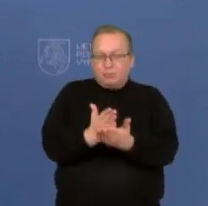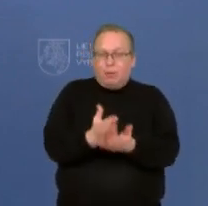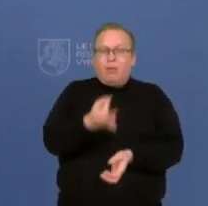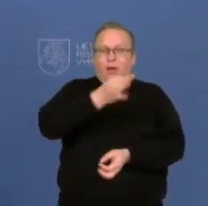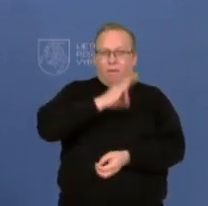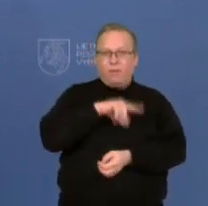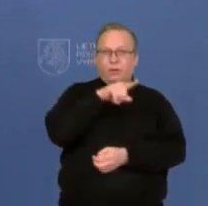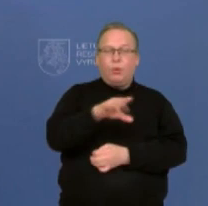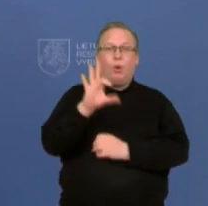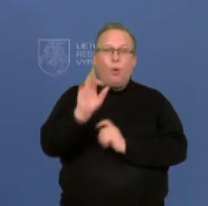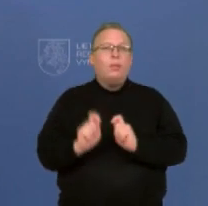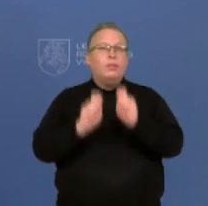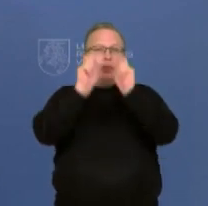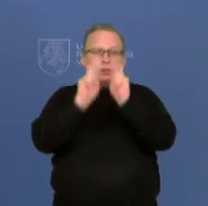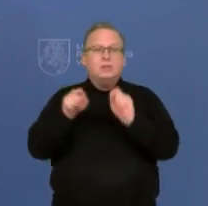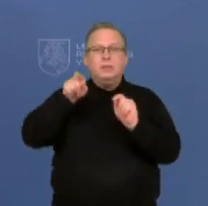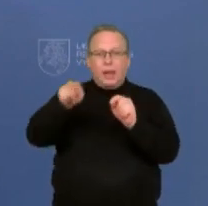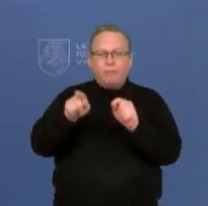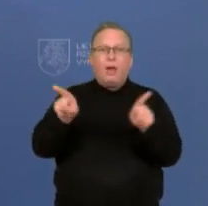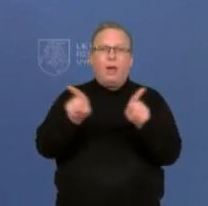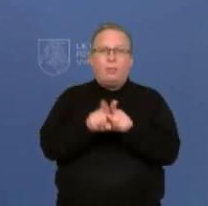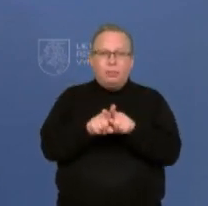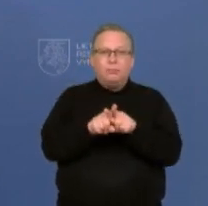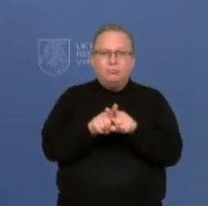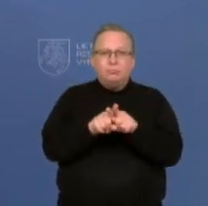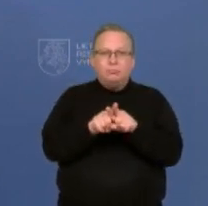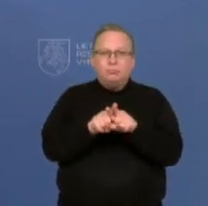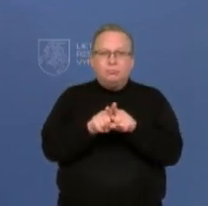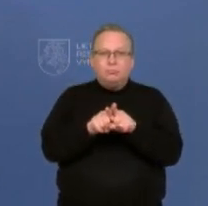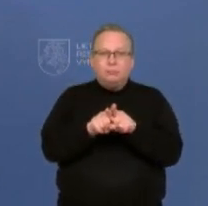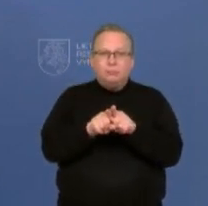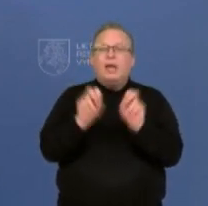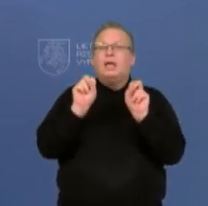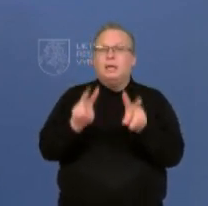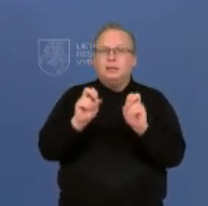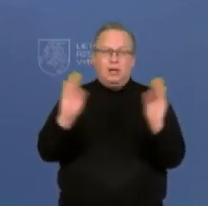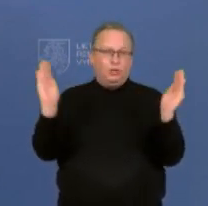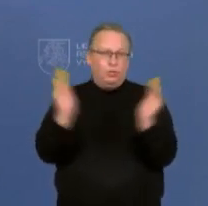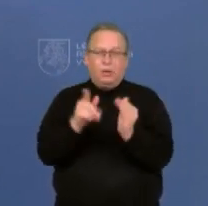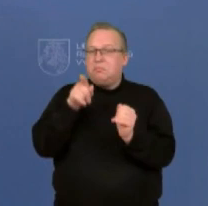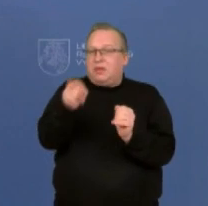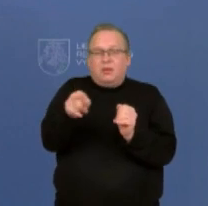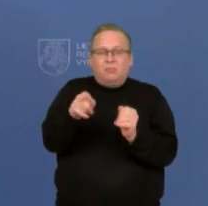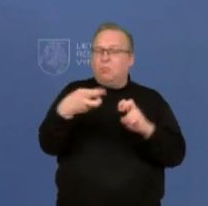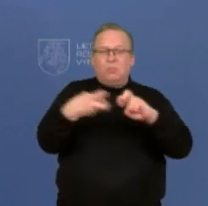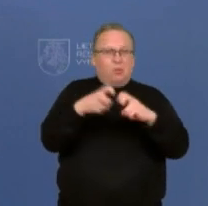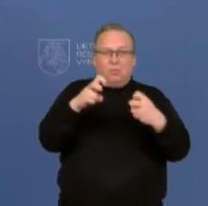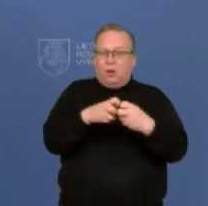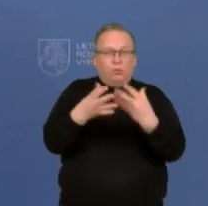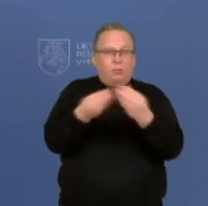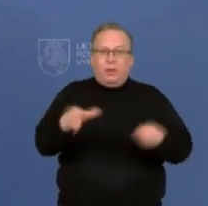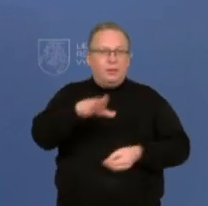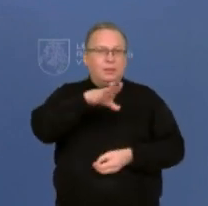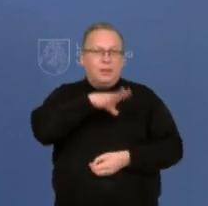o testavimas yra tik tai rizika sumažinoti priemonį, bet jinai visiškai nesprendžia, mums problemas ir